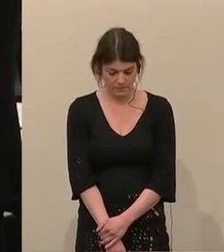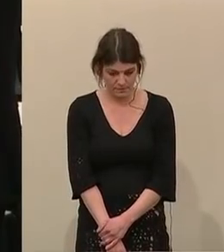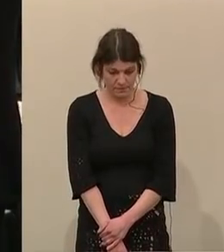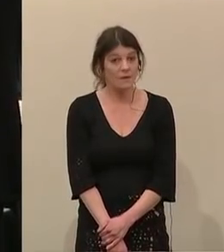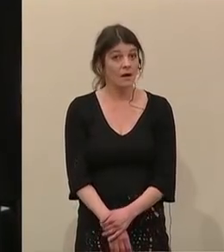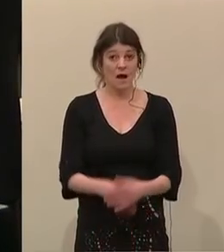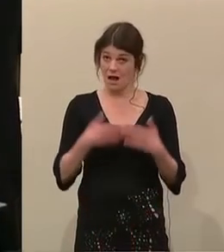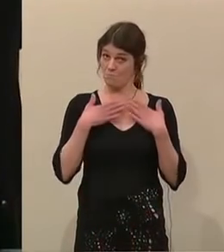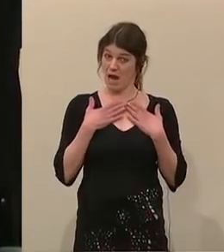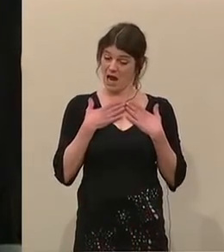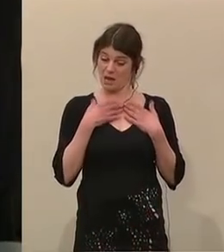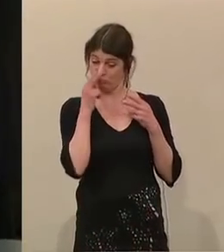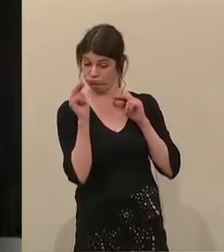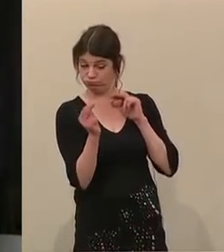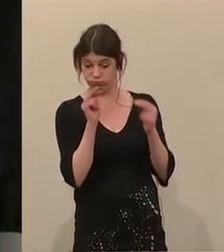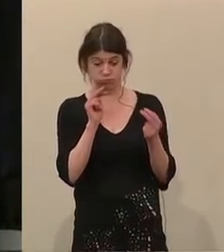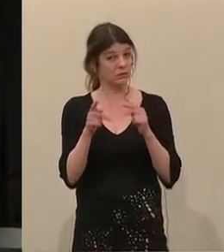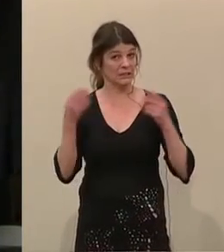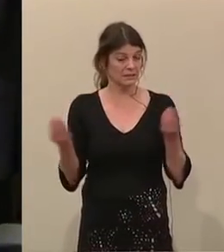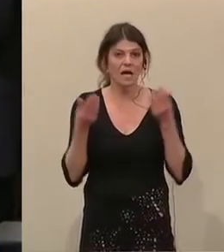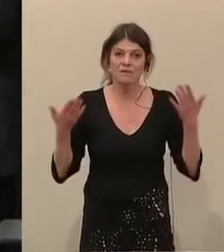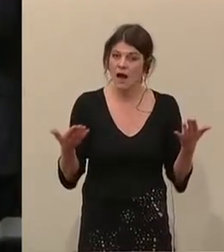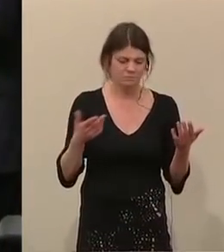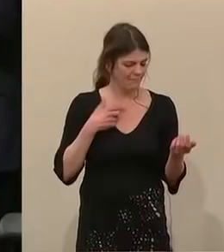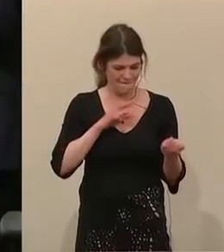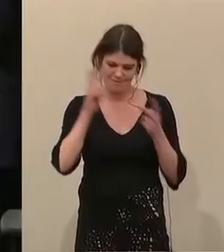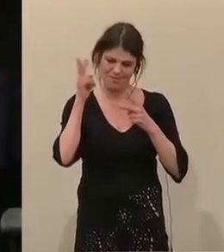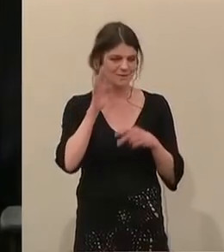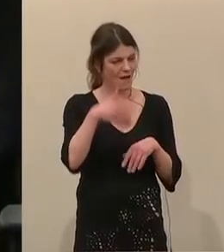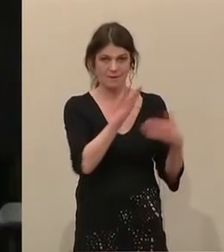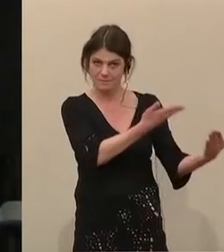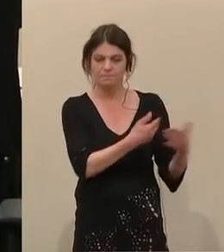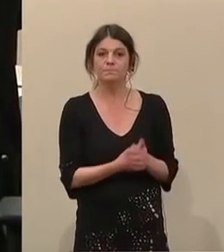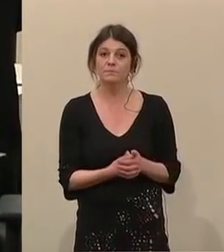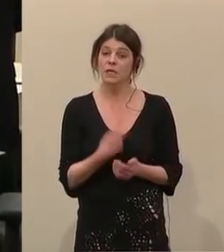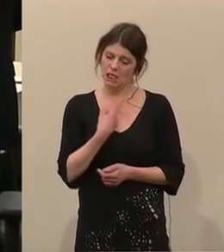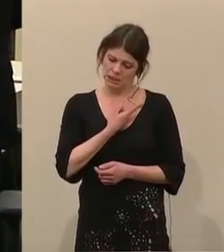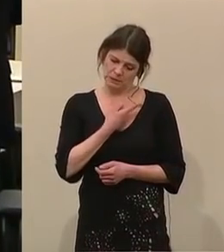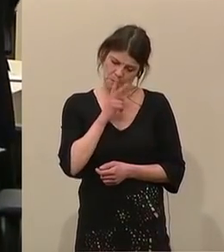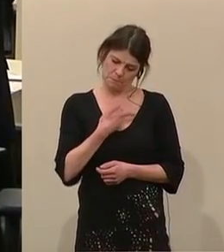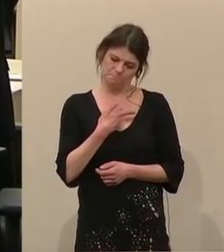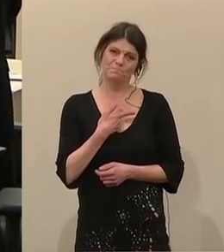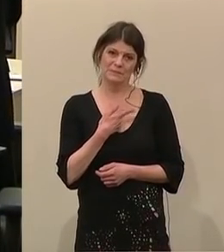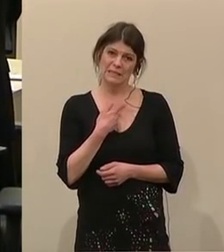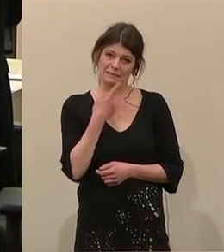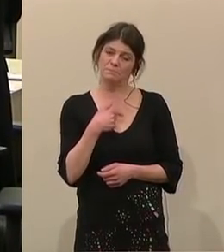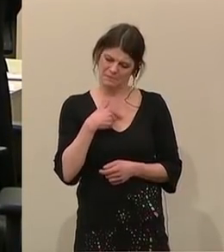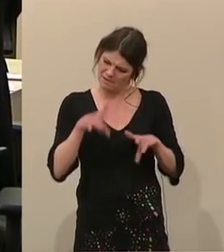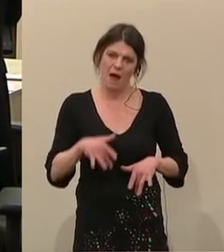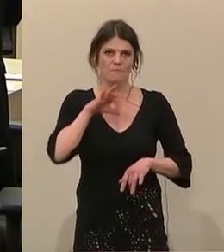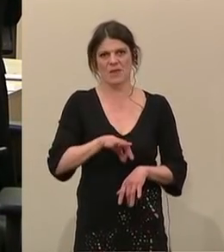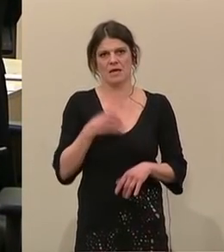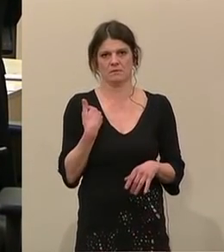Meine Zugangsweise zu diesen Dingen ist jedenfalls eine andere. Ich sehe mich in einer Verpflichtung